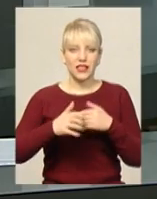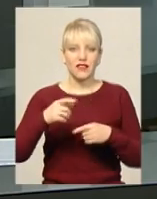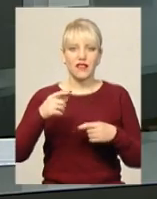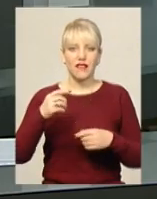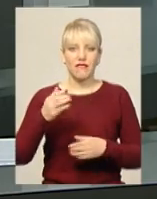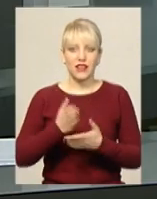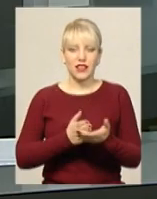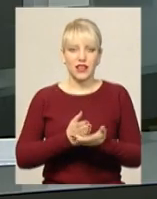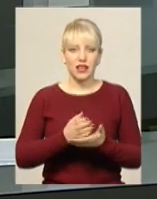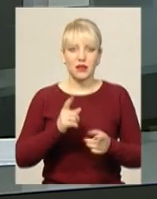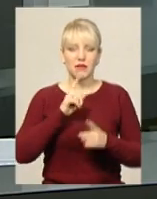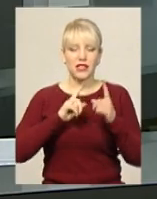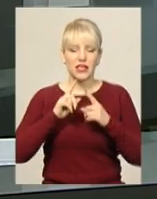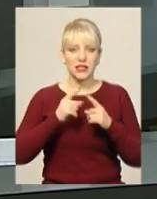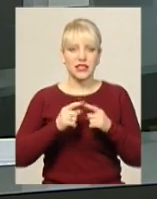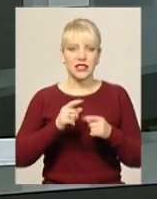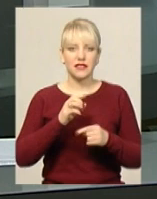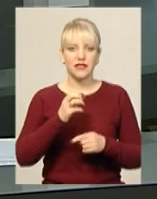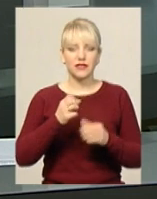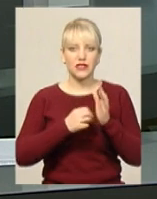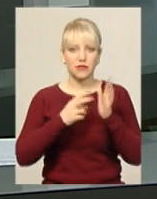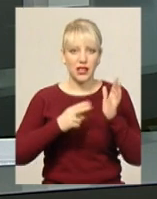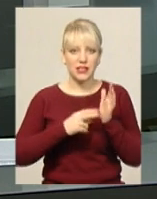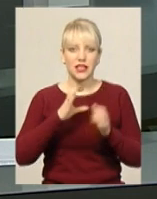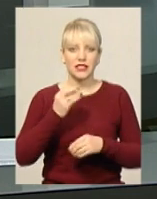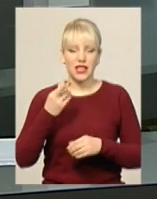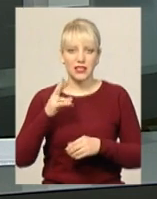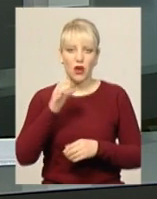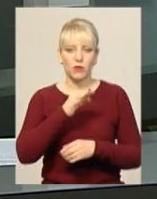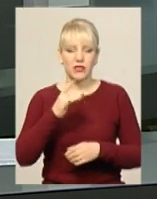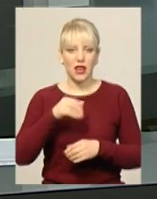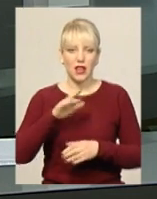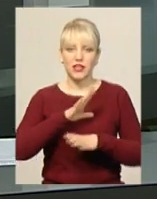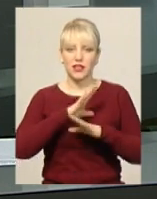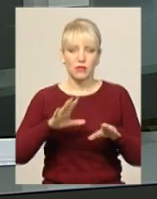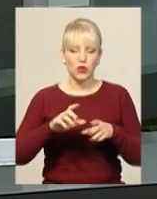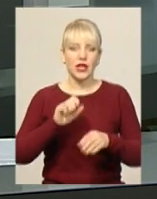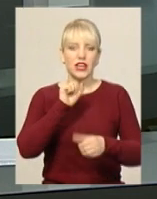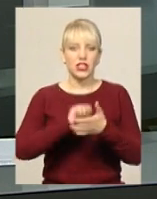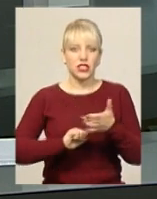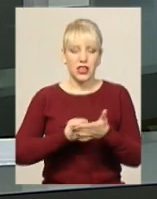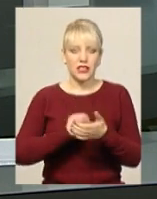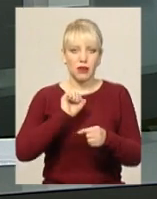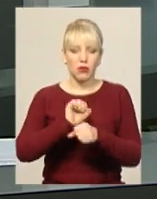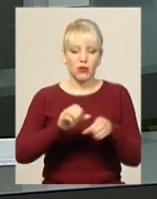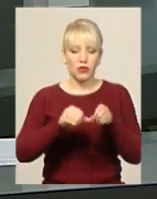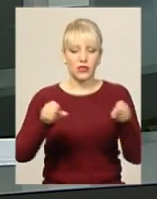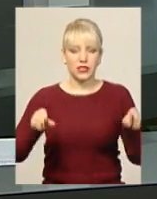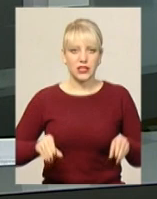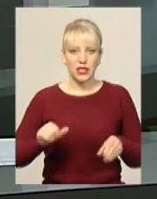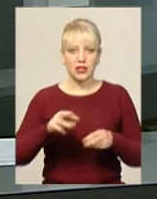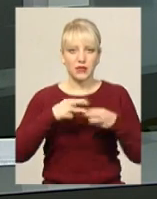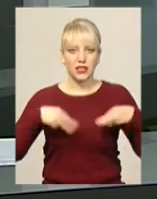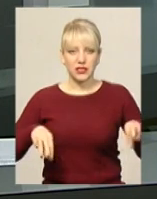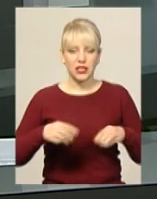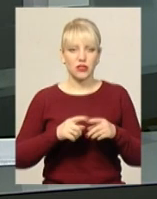-ї сесії Хмельницької обласної ради сьогодні не відбулося. Через заблоковані трибуну і президію. На початку засідання Свободівці та близько